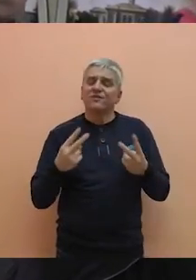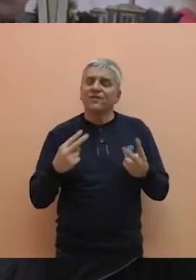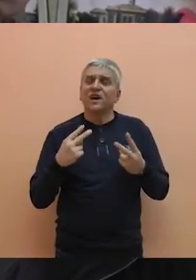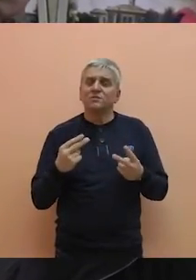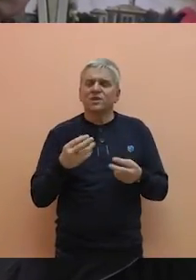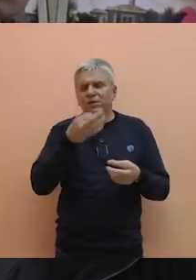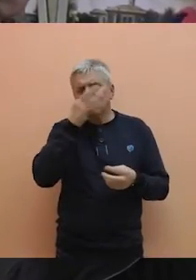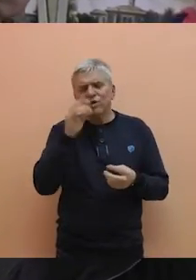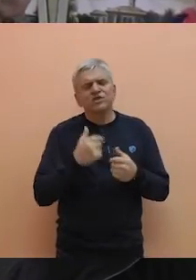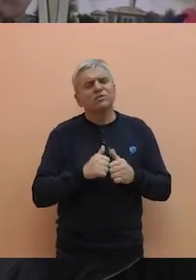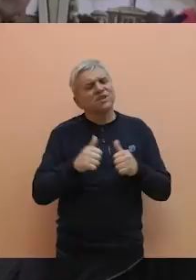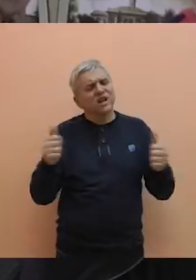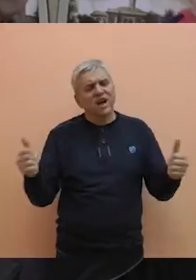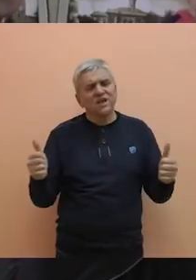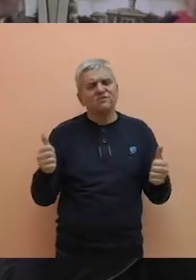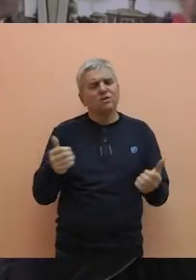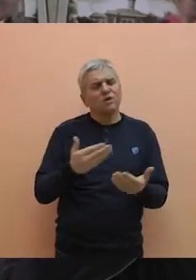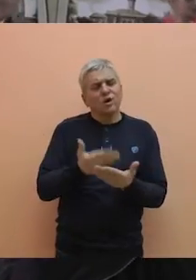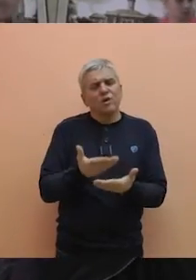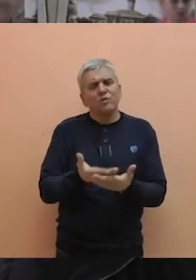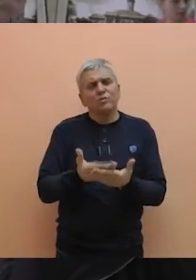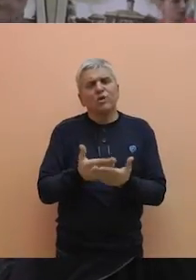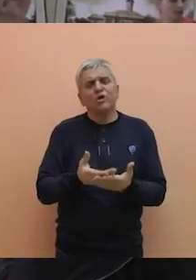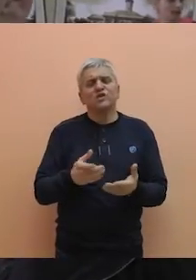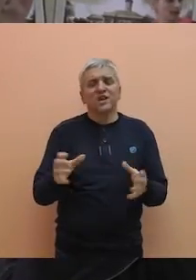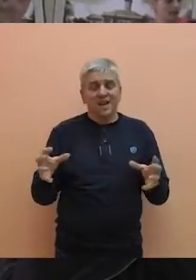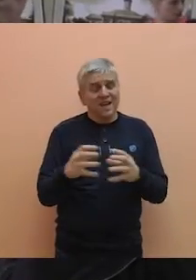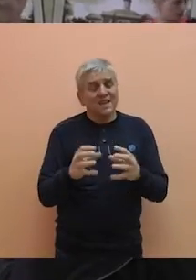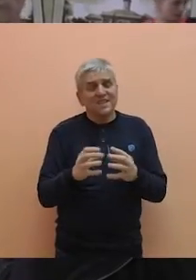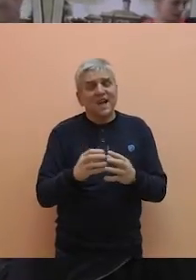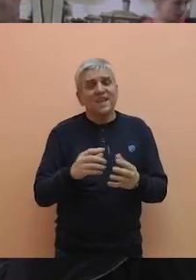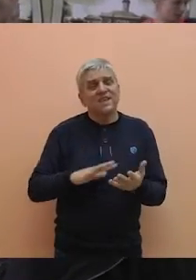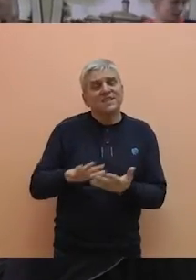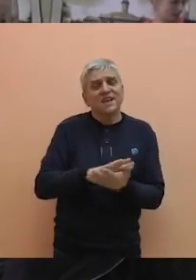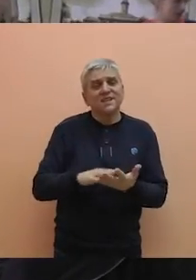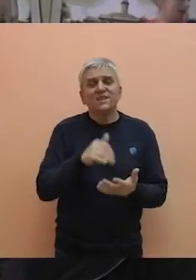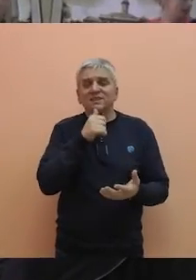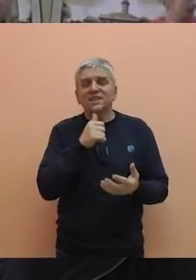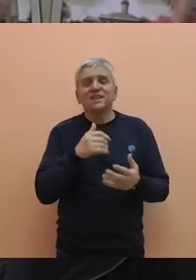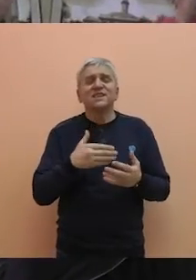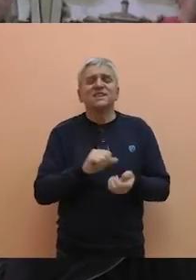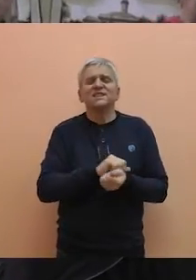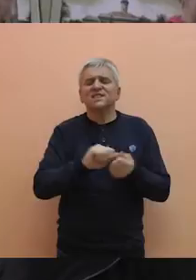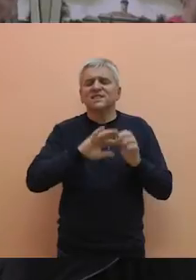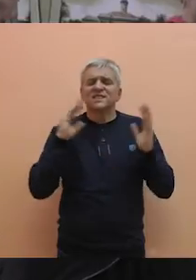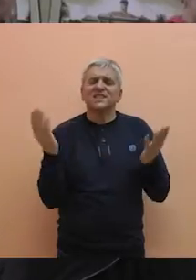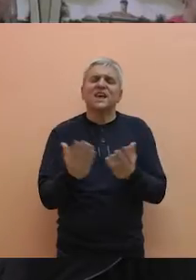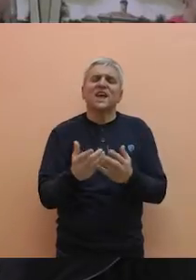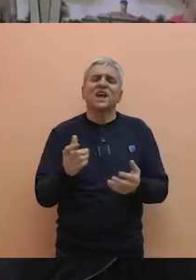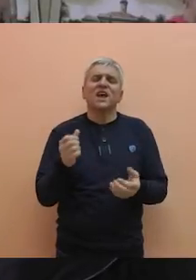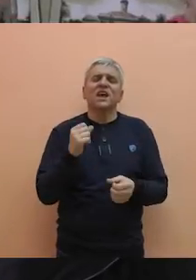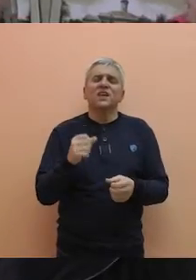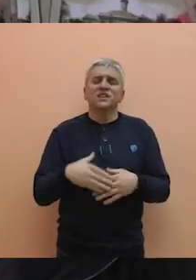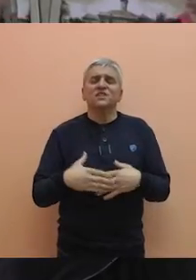interesu da unapredimo položaj M zajednice, a i cele okoline da se